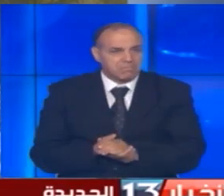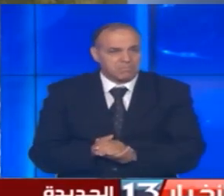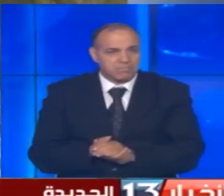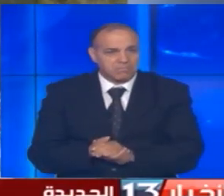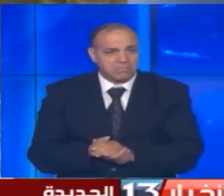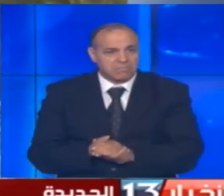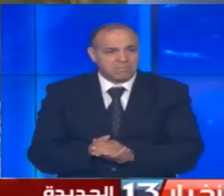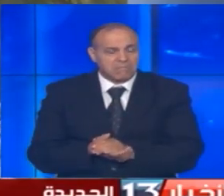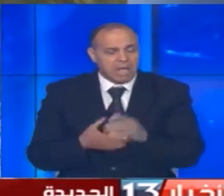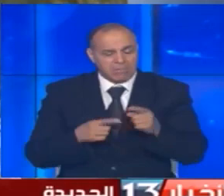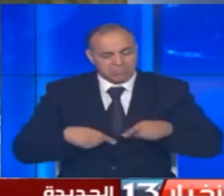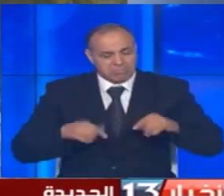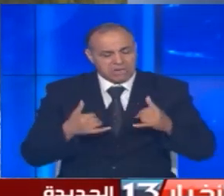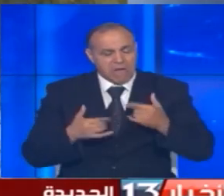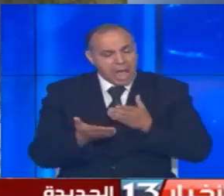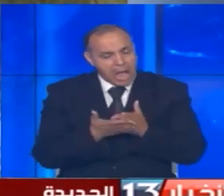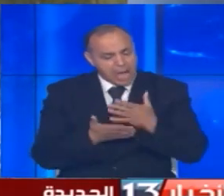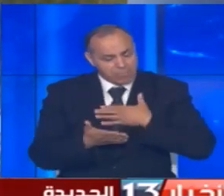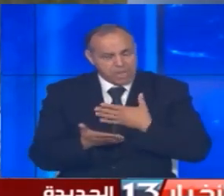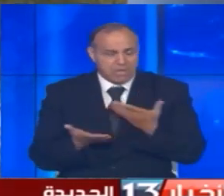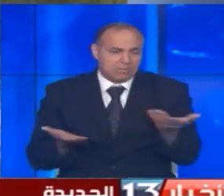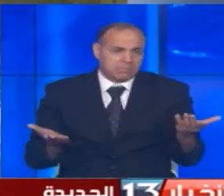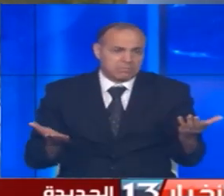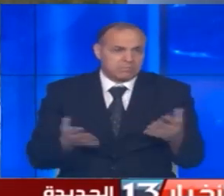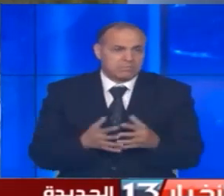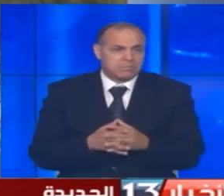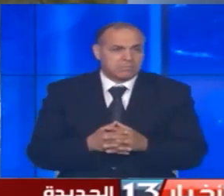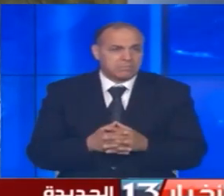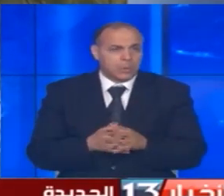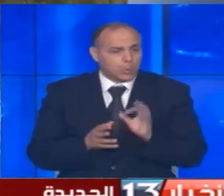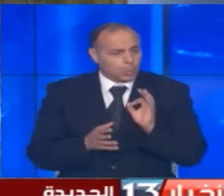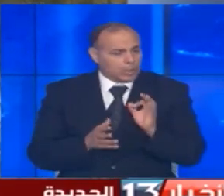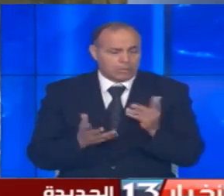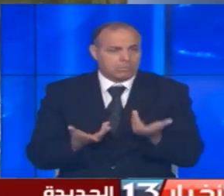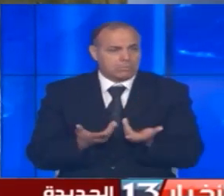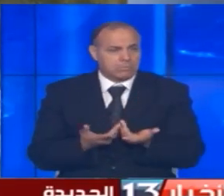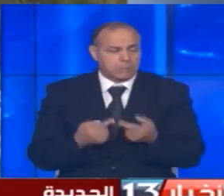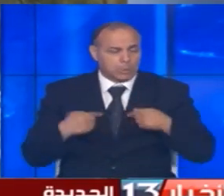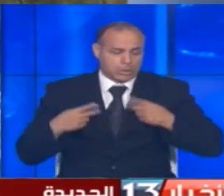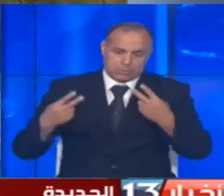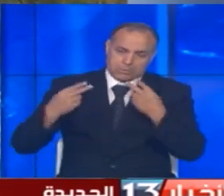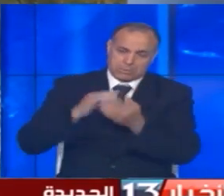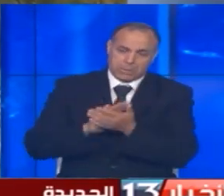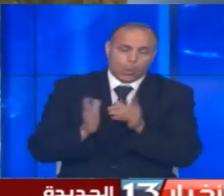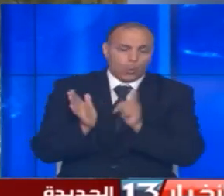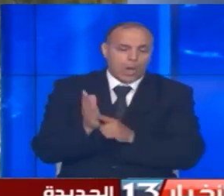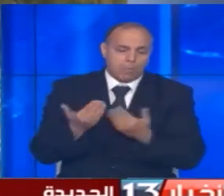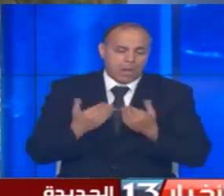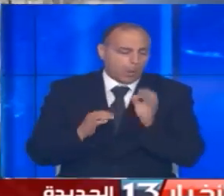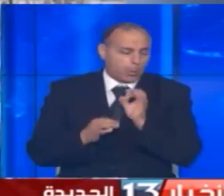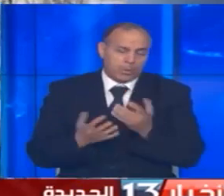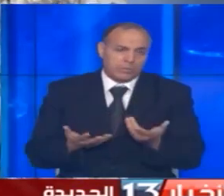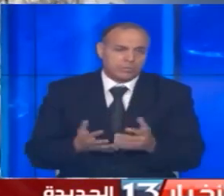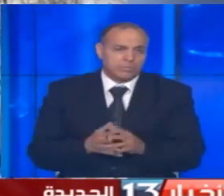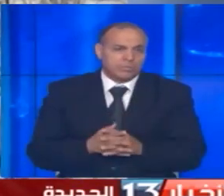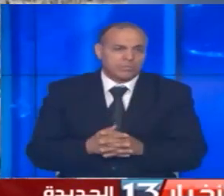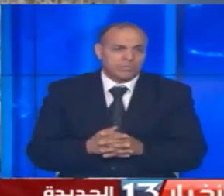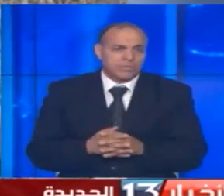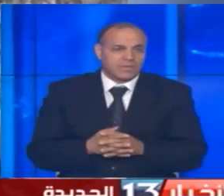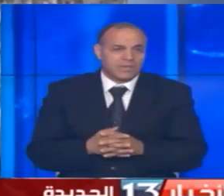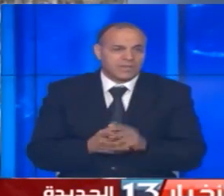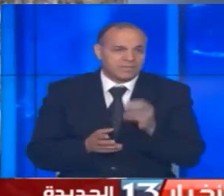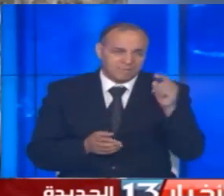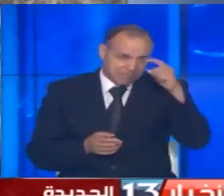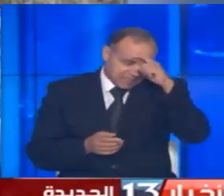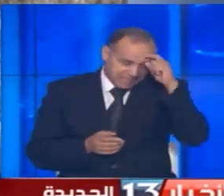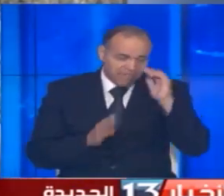في الطرفية هم أنا هذا يحق من حقوقنا هاي وهم مهمش قايمين بالواجب معانا عاديت تفسي